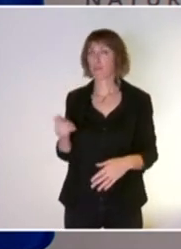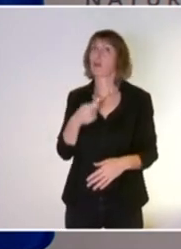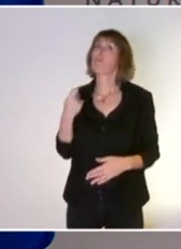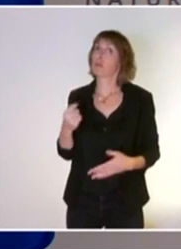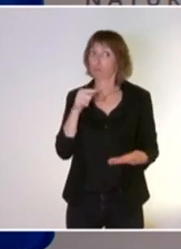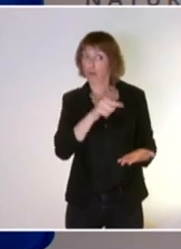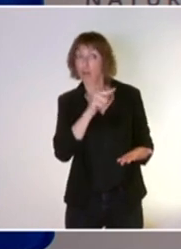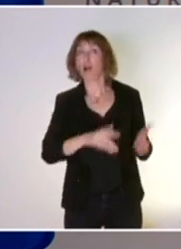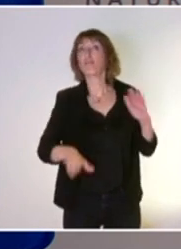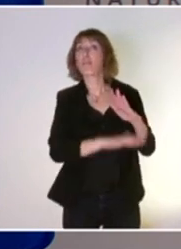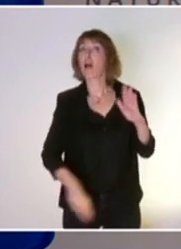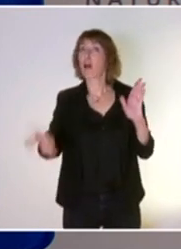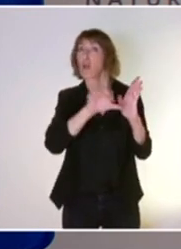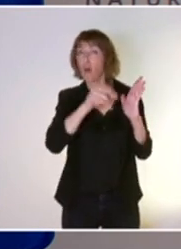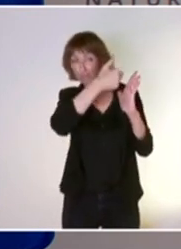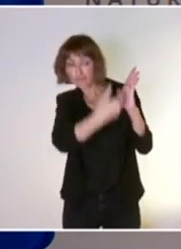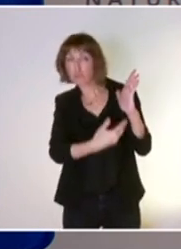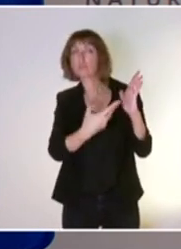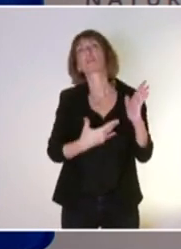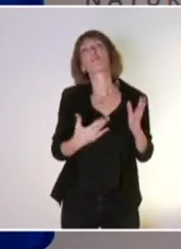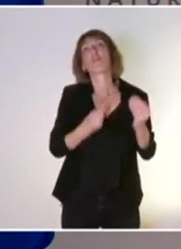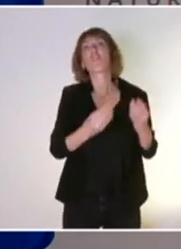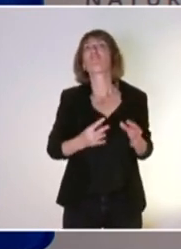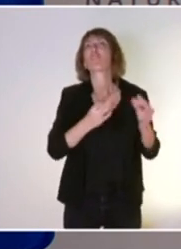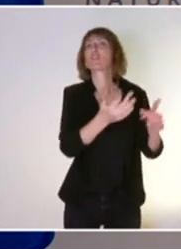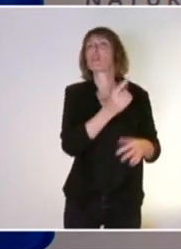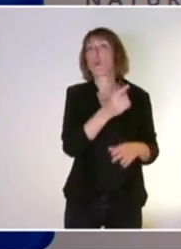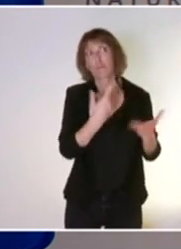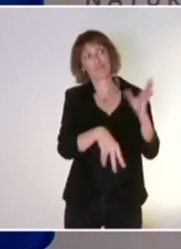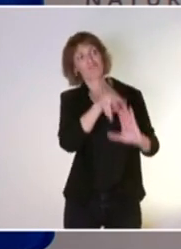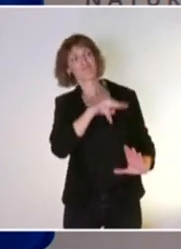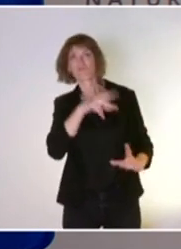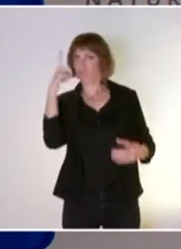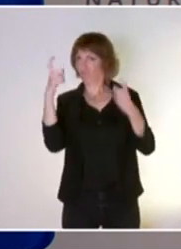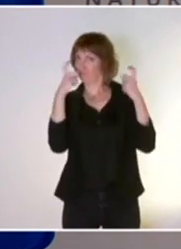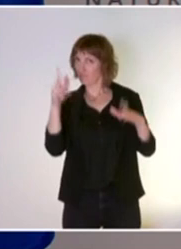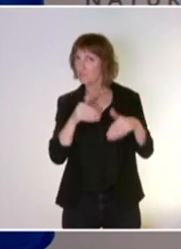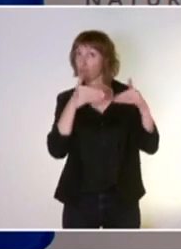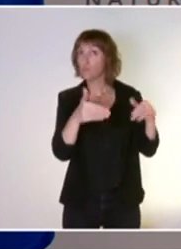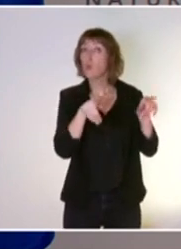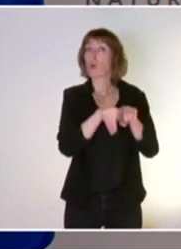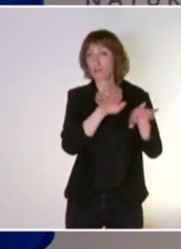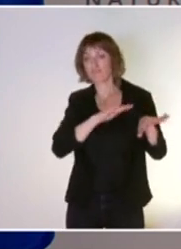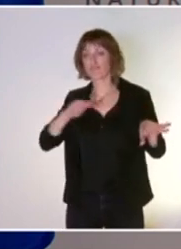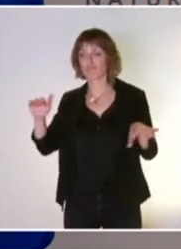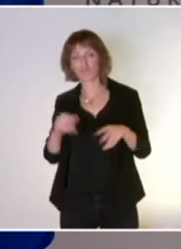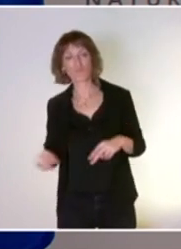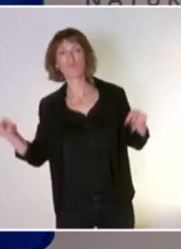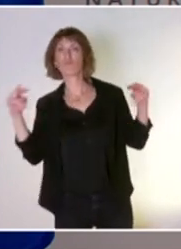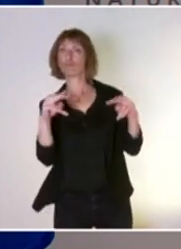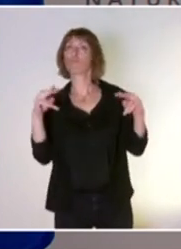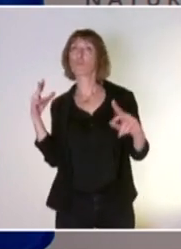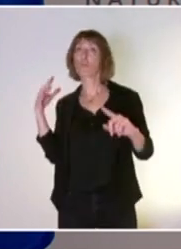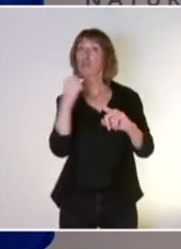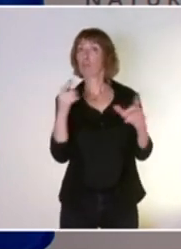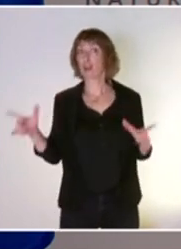le fragiliser, mais devons avoir cette réflexion, de la même façon que dans les dimensions de contrôle, donc des enjeux à